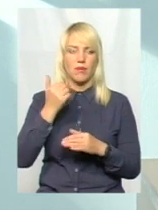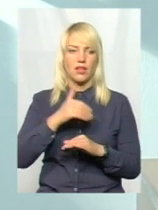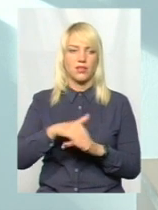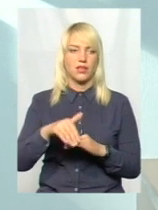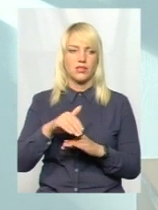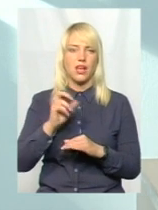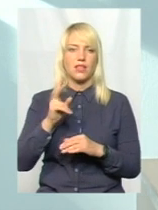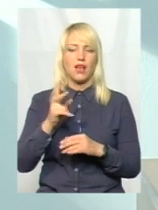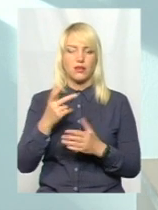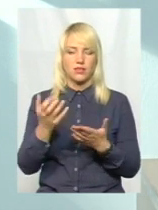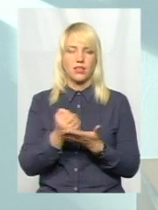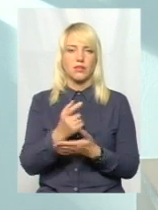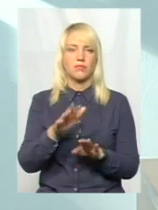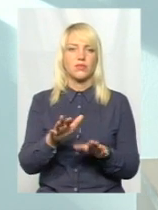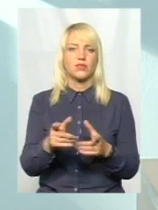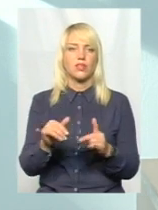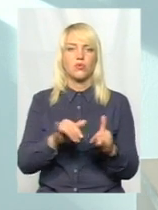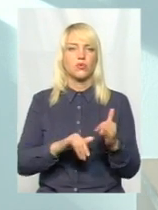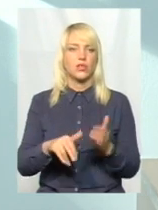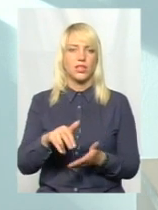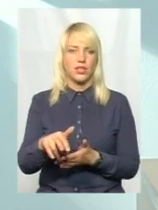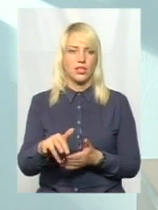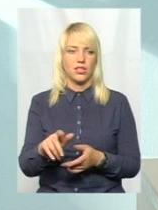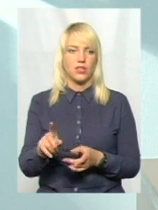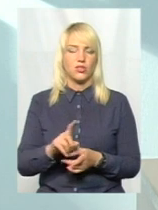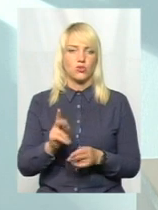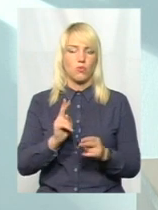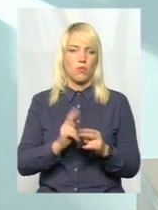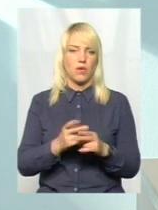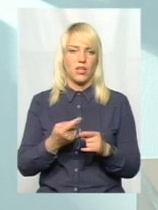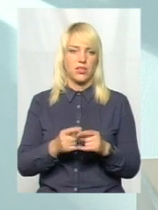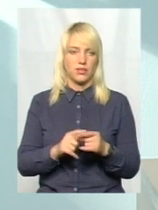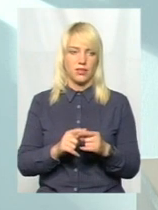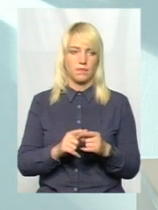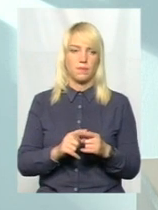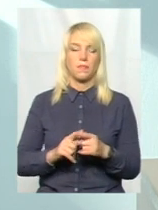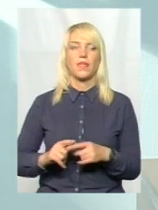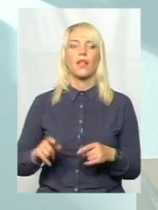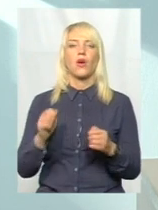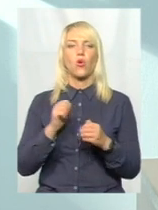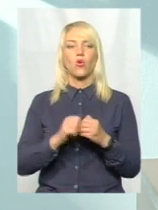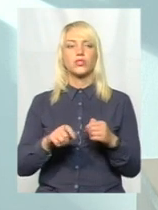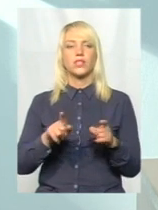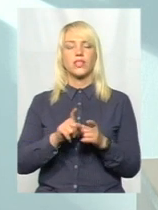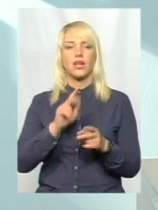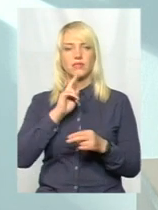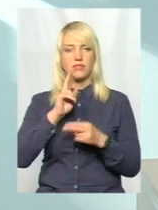І як діяти інспектору, як знайти, які дії розпочати, щоб упередити це. Адже кожна така скарга, вона